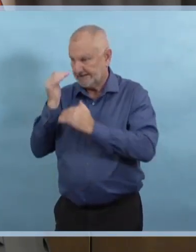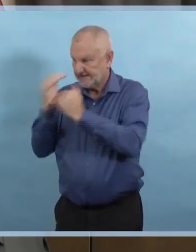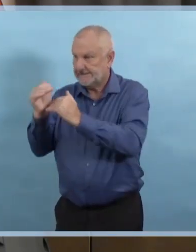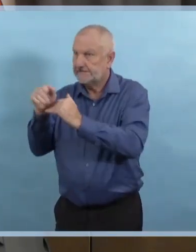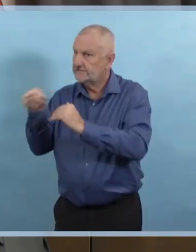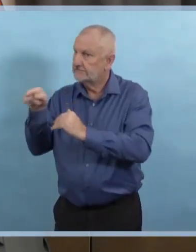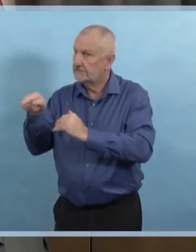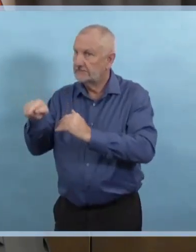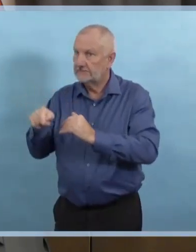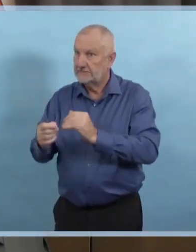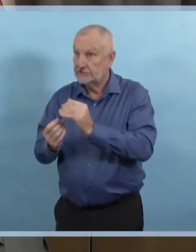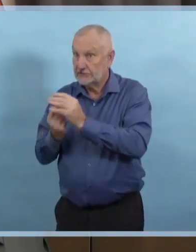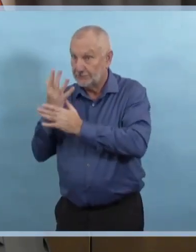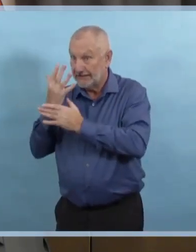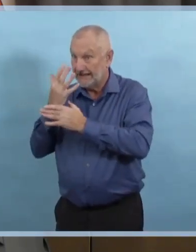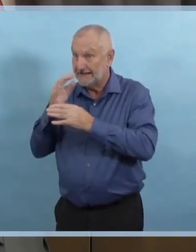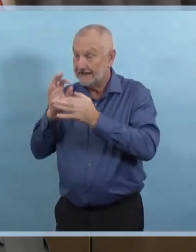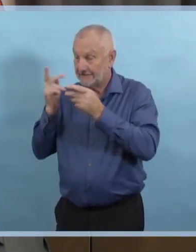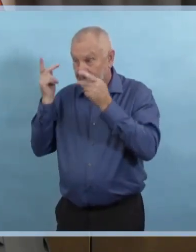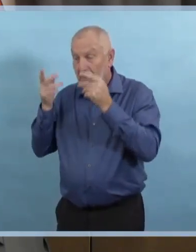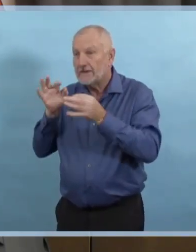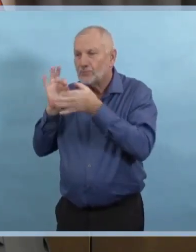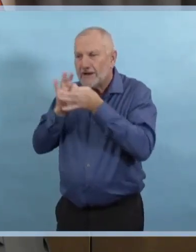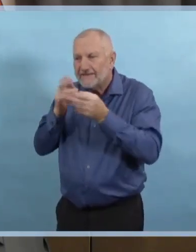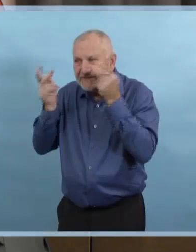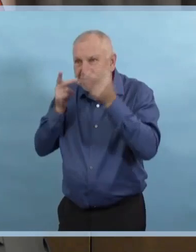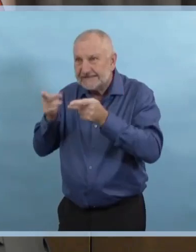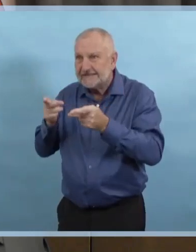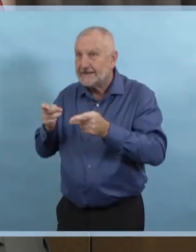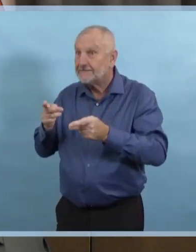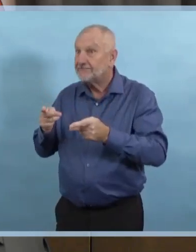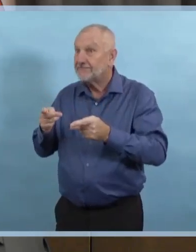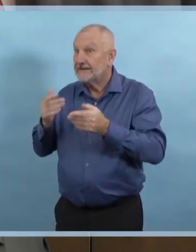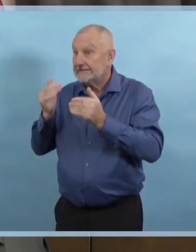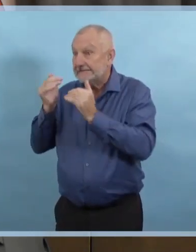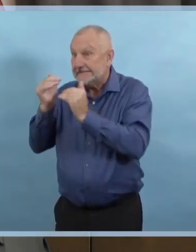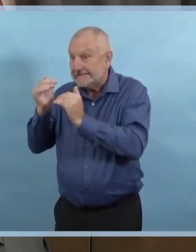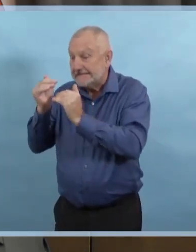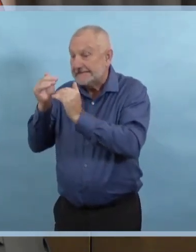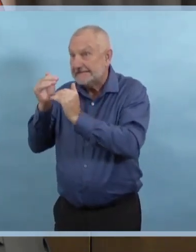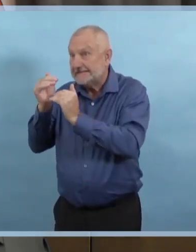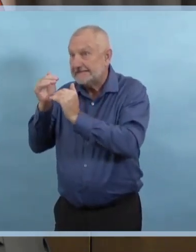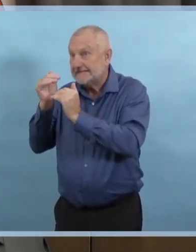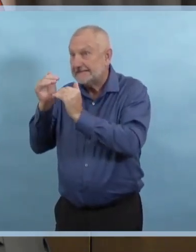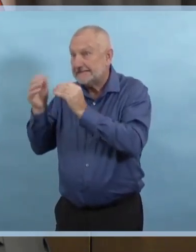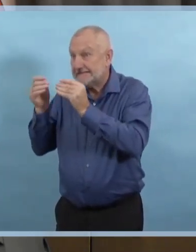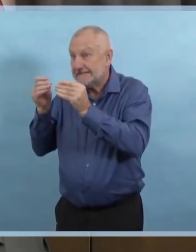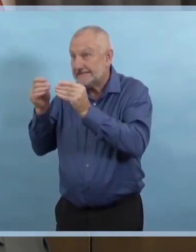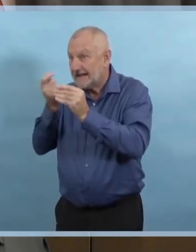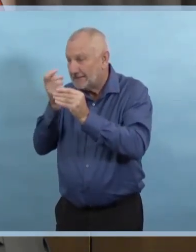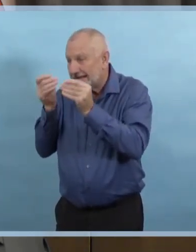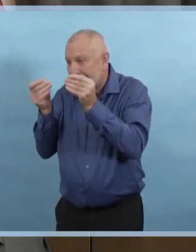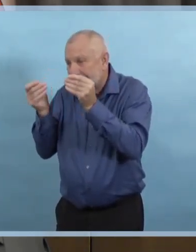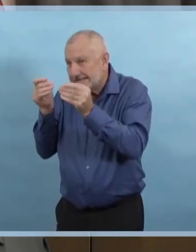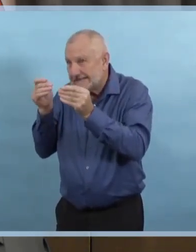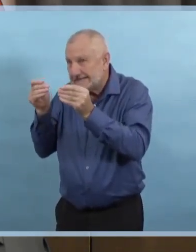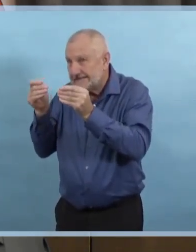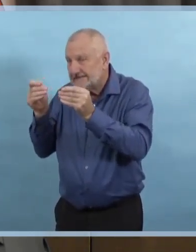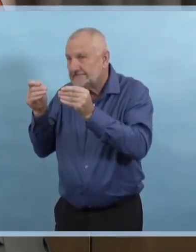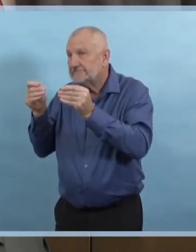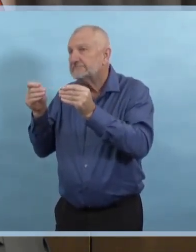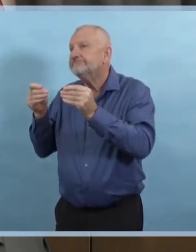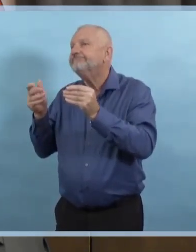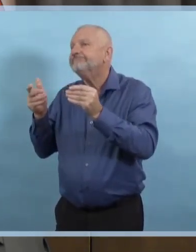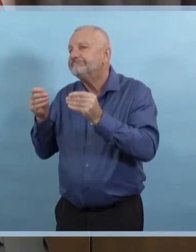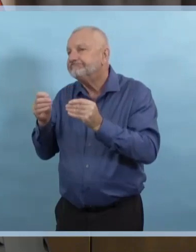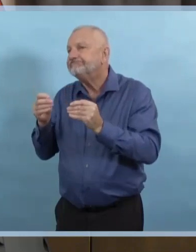équilibre entre le risque et le bénéfice. Mais Parkview n'est pas le premier foyer de soins personnels. Ce serait